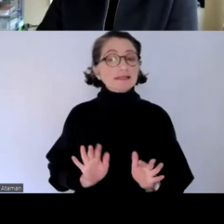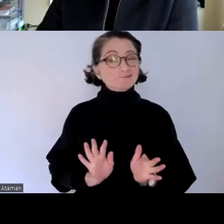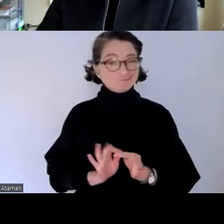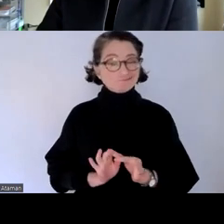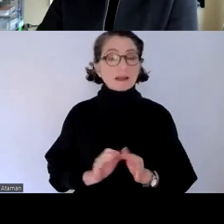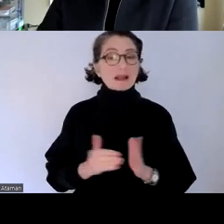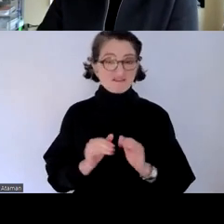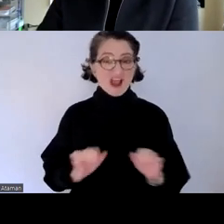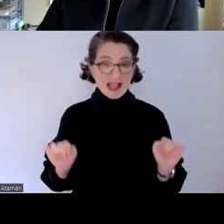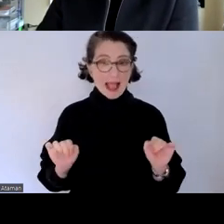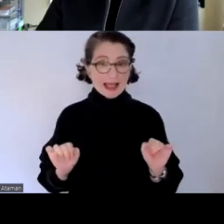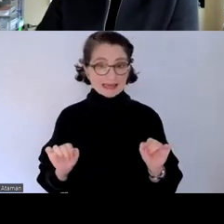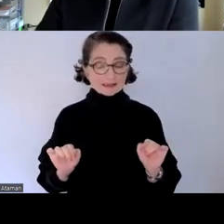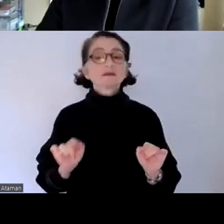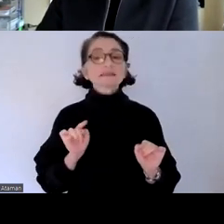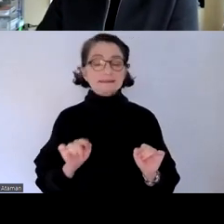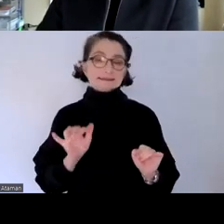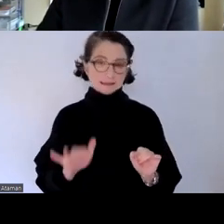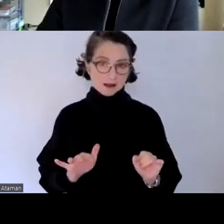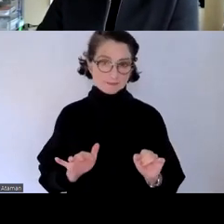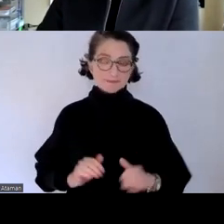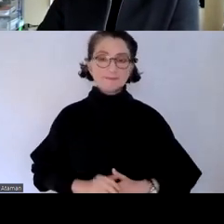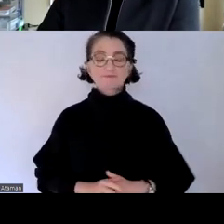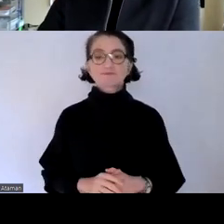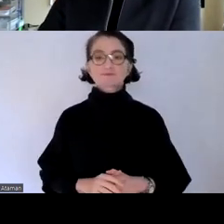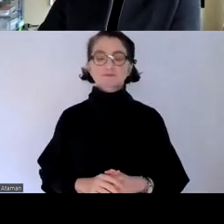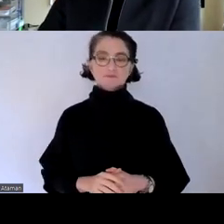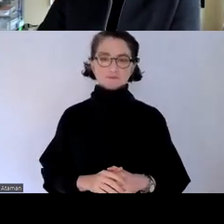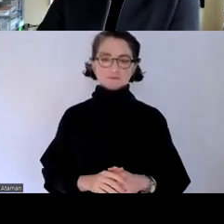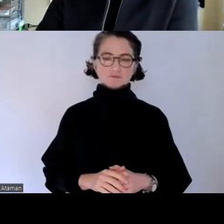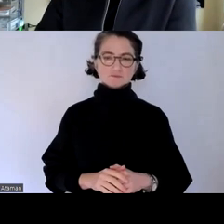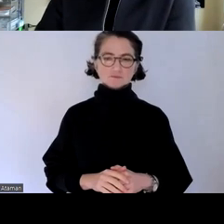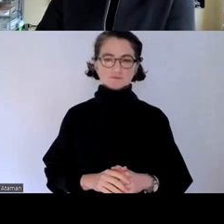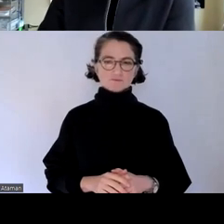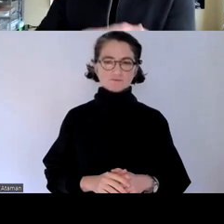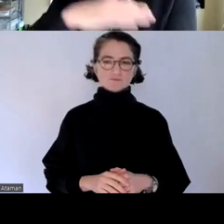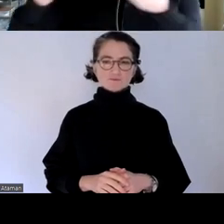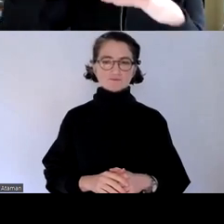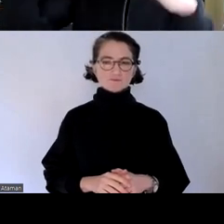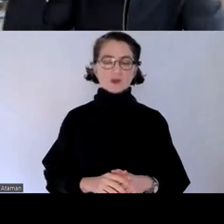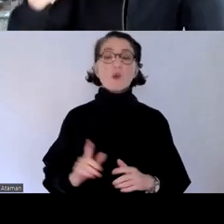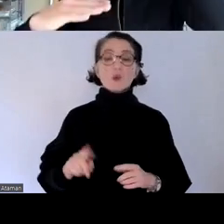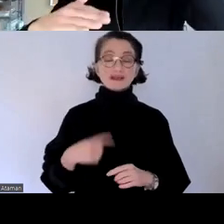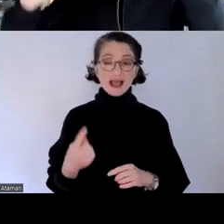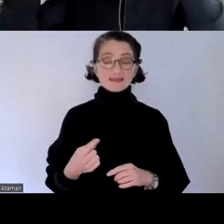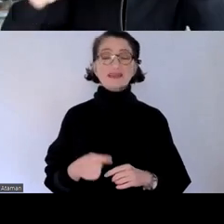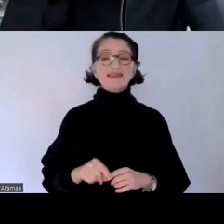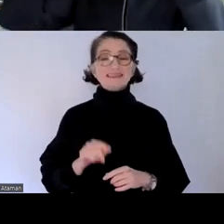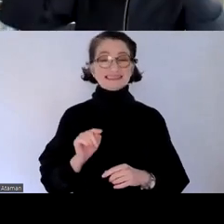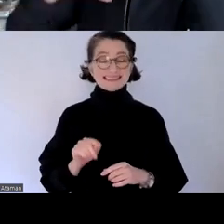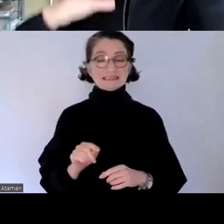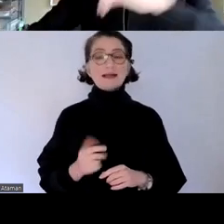internetseite ausmachen und diese dann noch einmal in drei verschiedenen